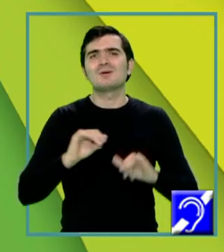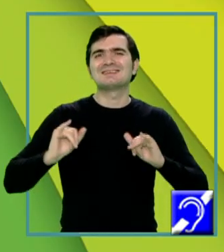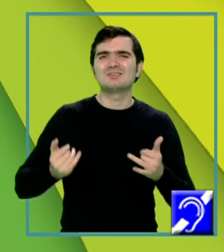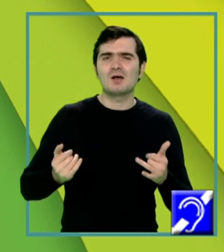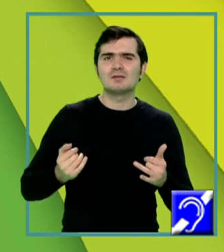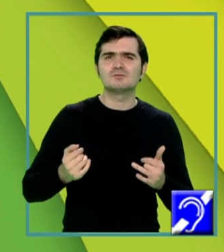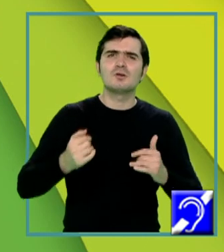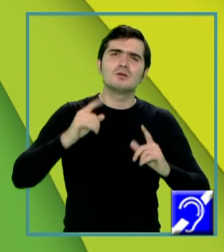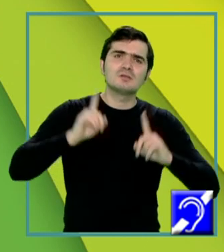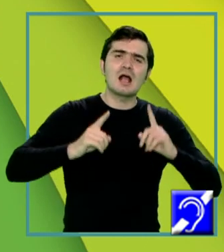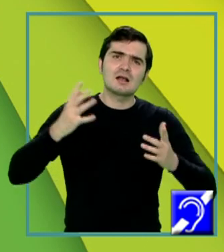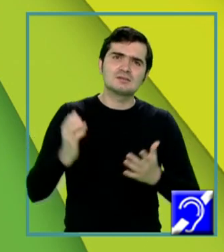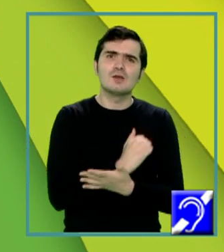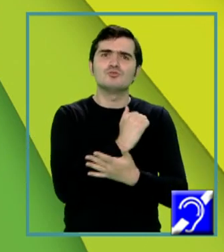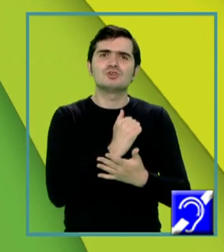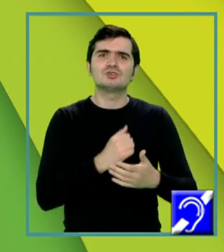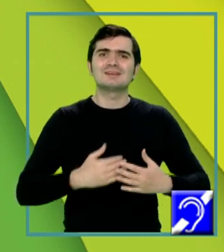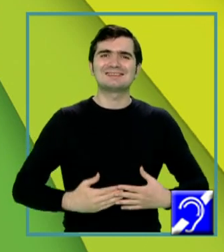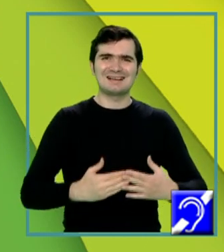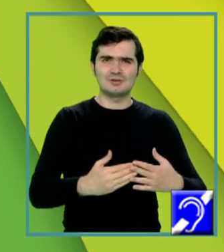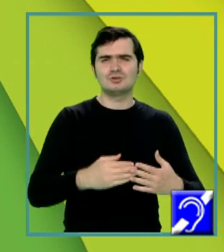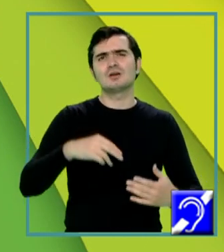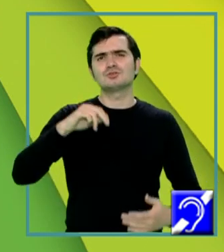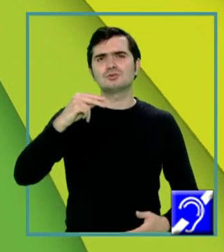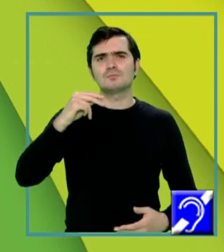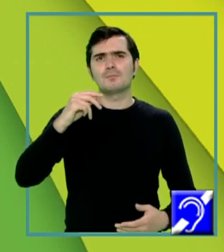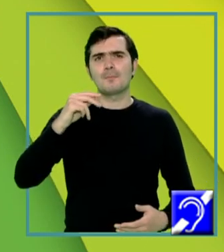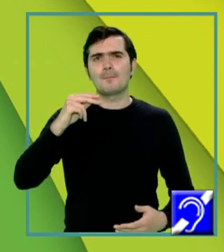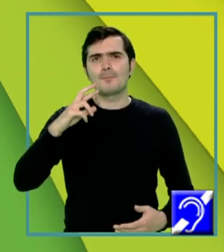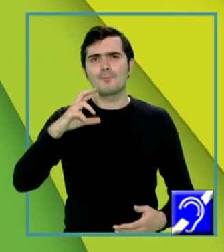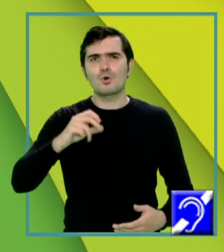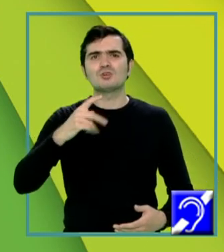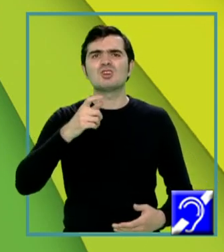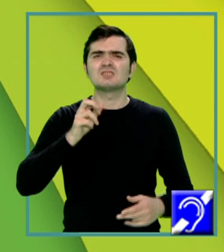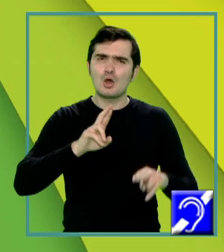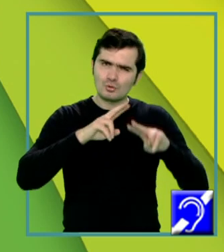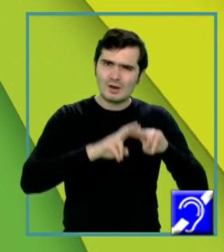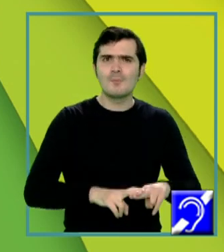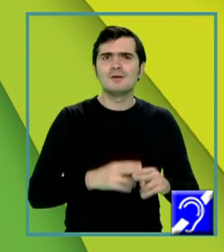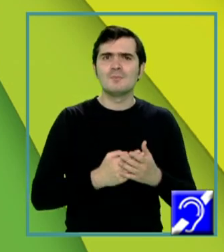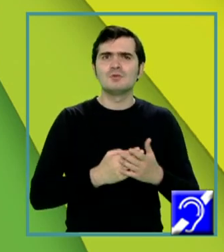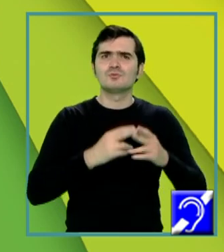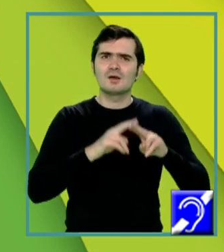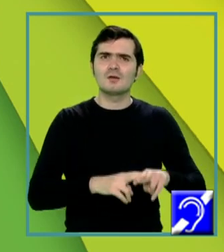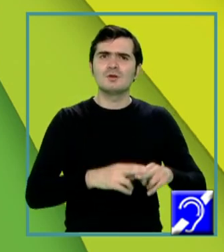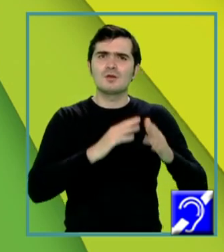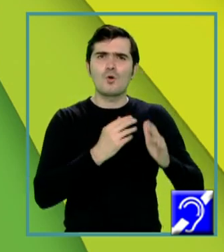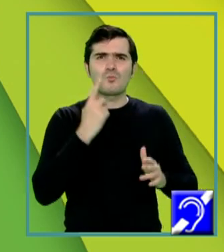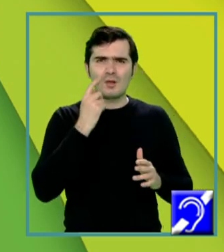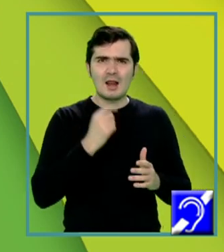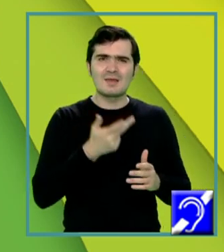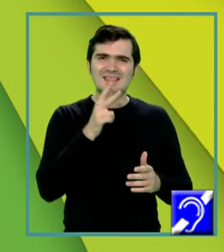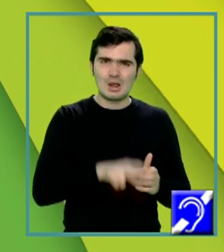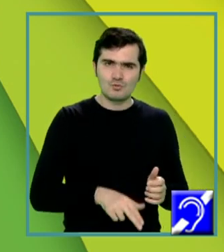fie sarcina se produce și atunci progesteronul rămâne, deoarece corpul galben persistă încă trei luni, sau